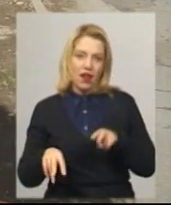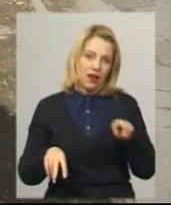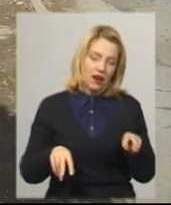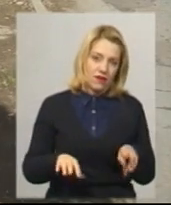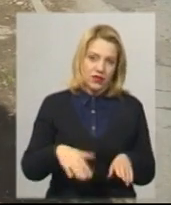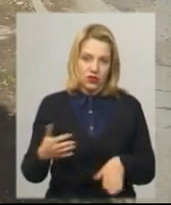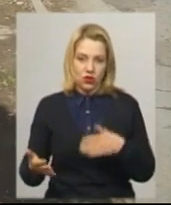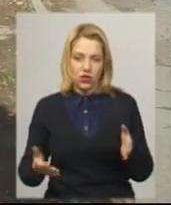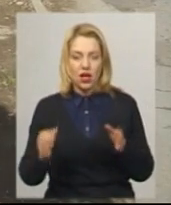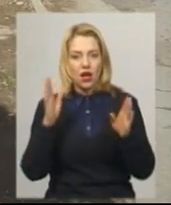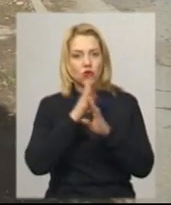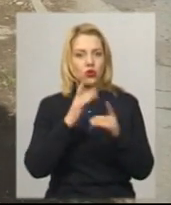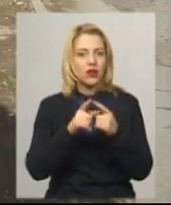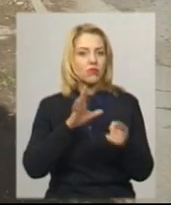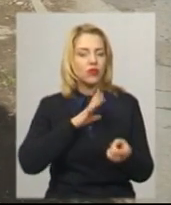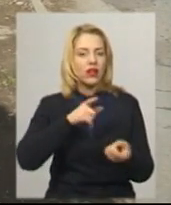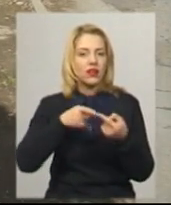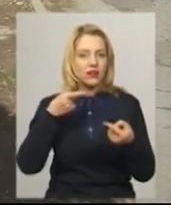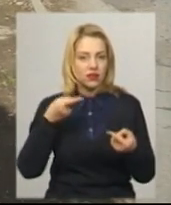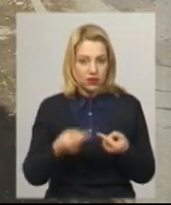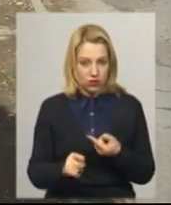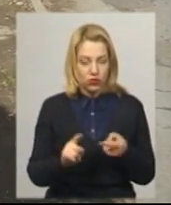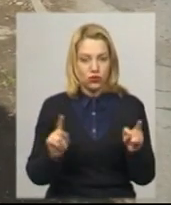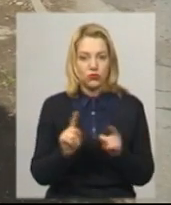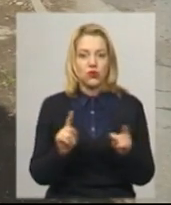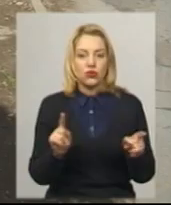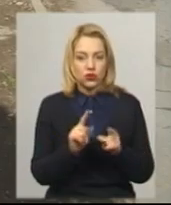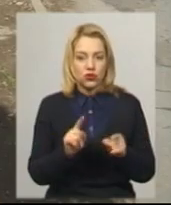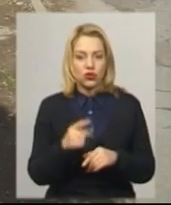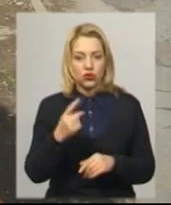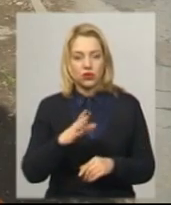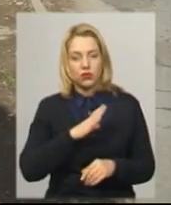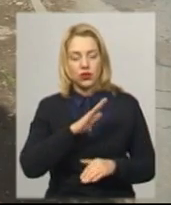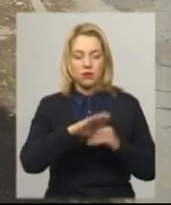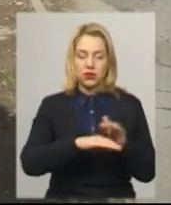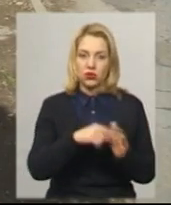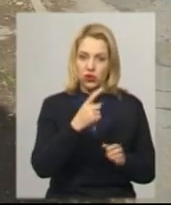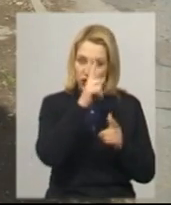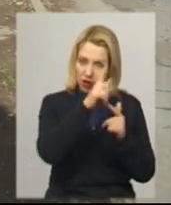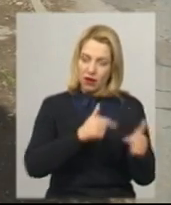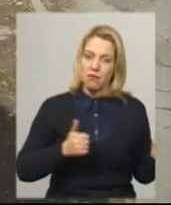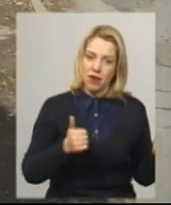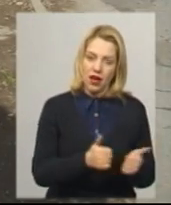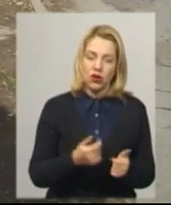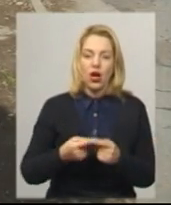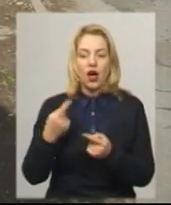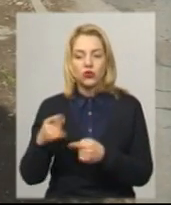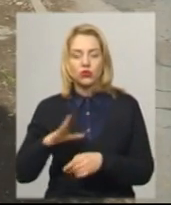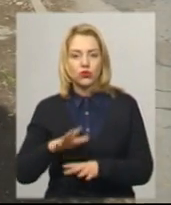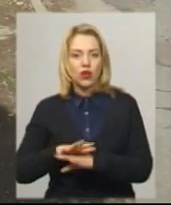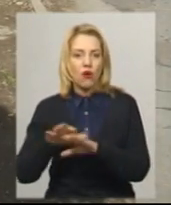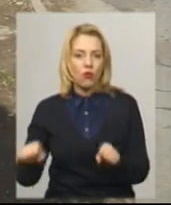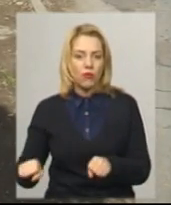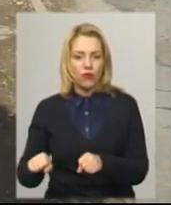доля була вкрай різною, тому що одні були під одною імперією, інші також були окуповані